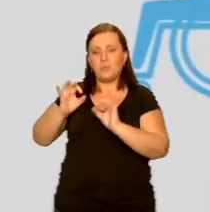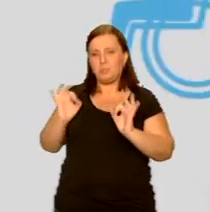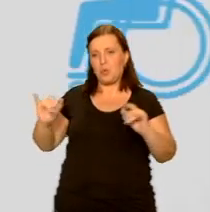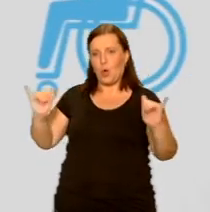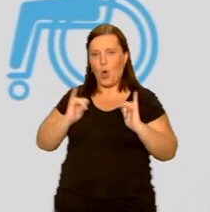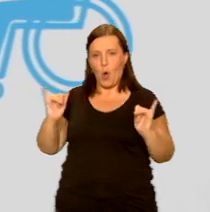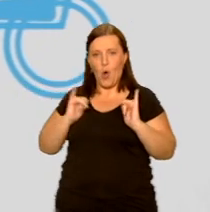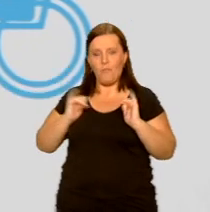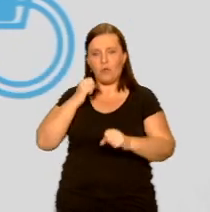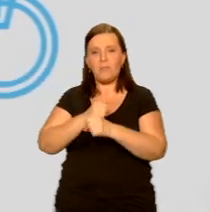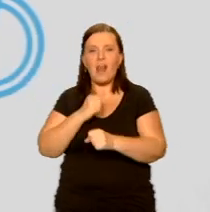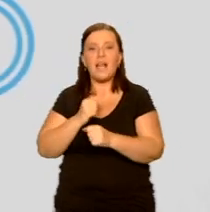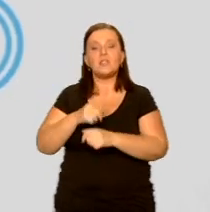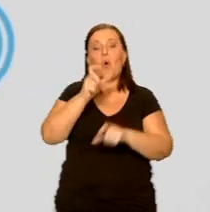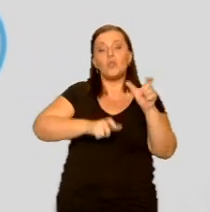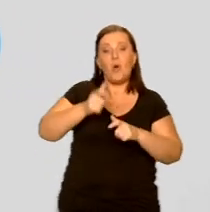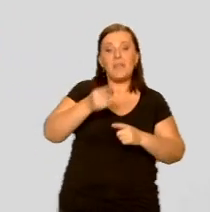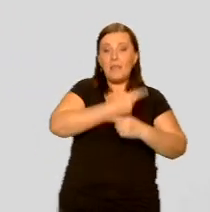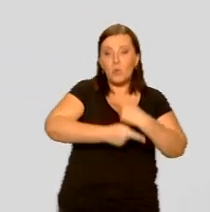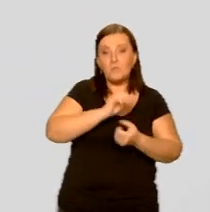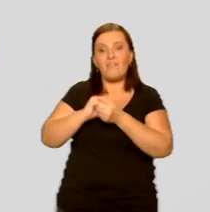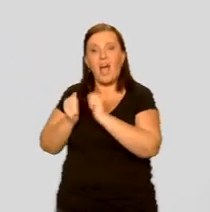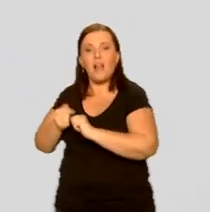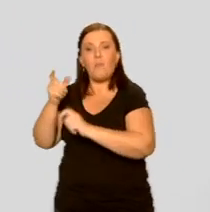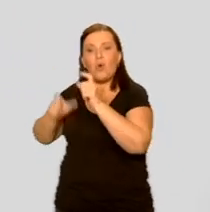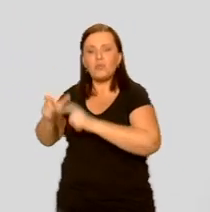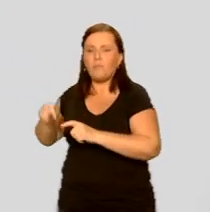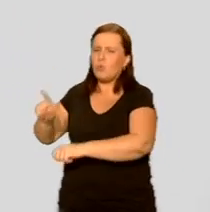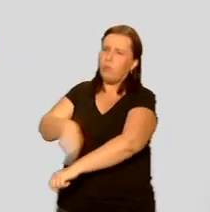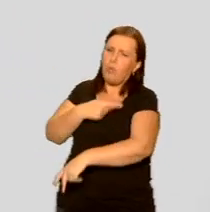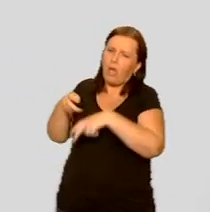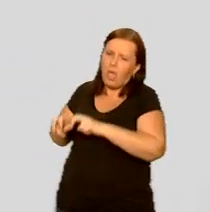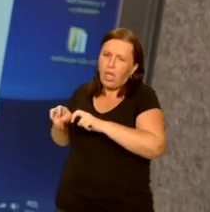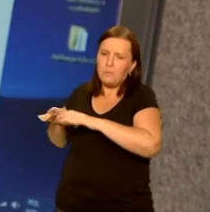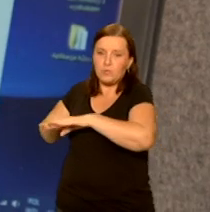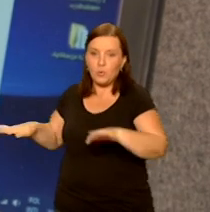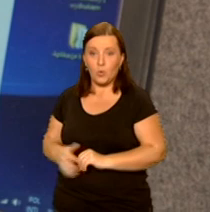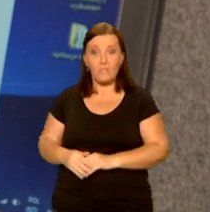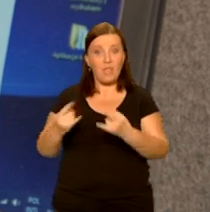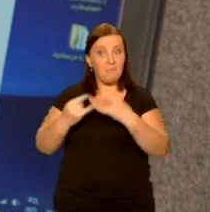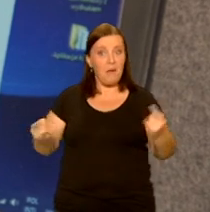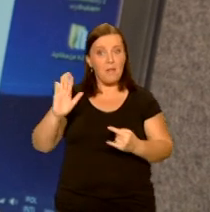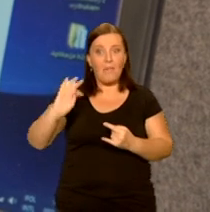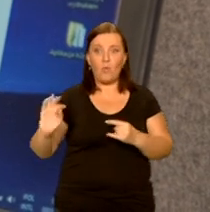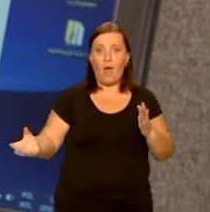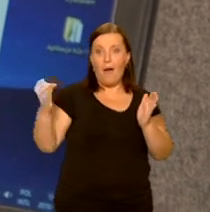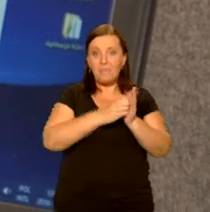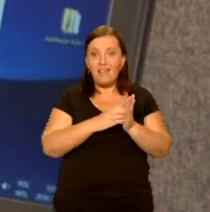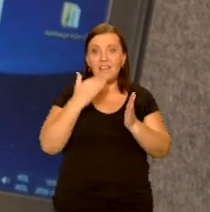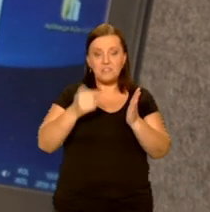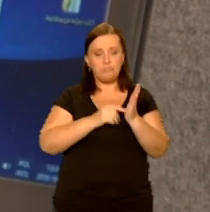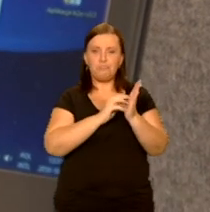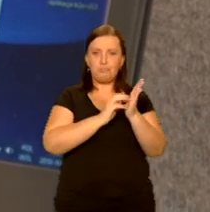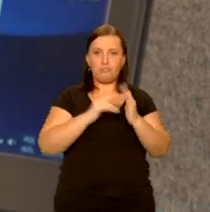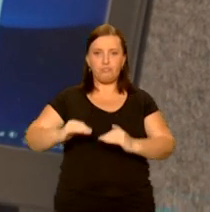przy biurku lub osobom z niepełnosprawnościami. Meble posiadają własną aplikację, która pozwala na regulację wysokości